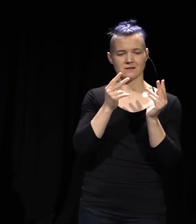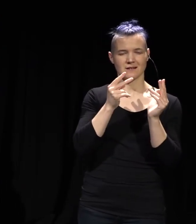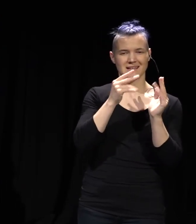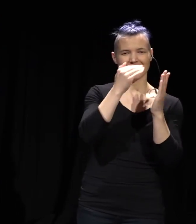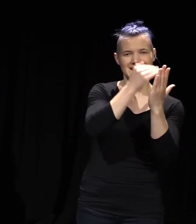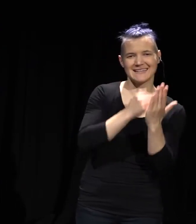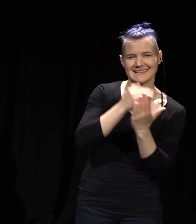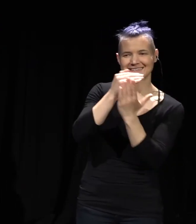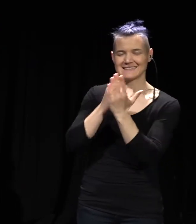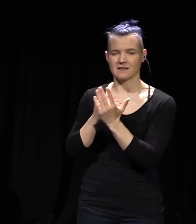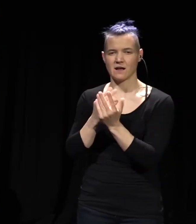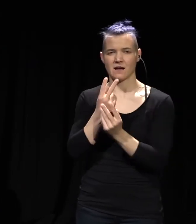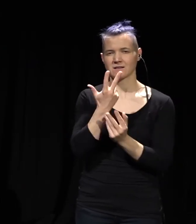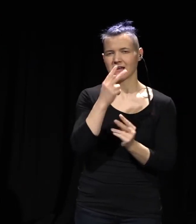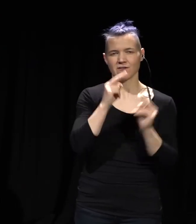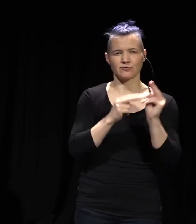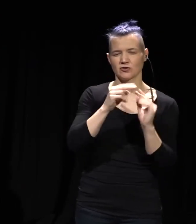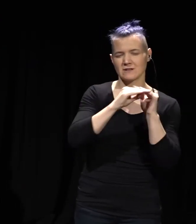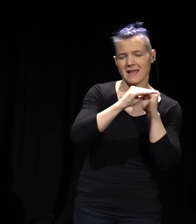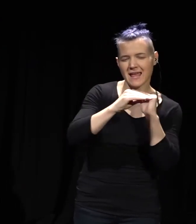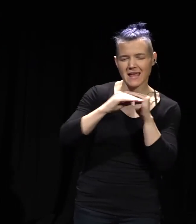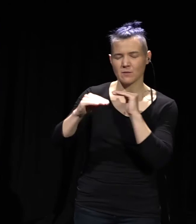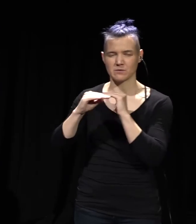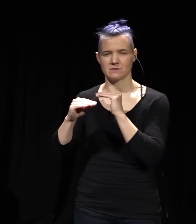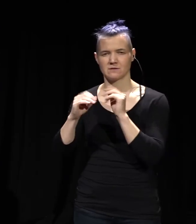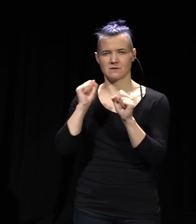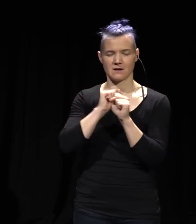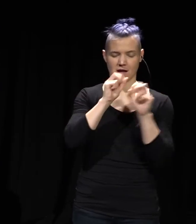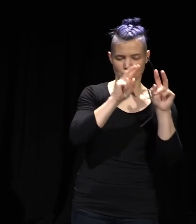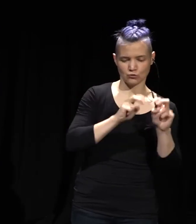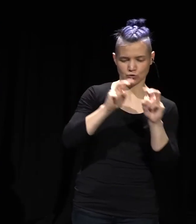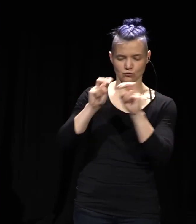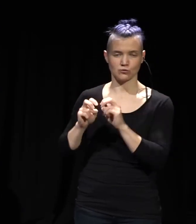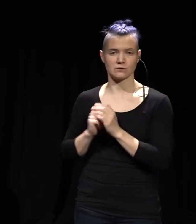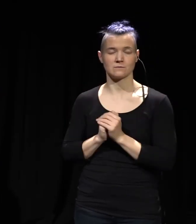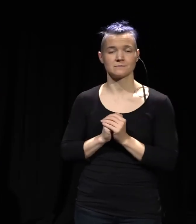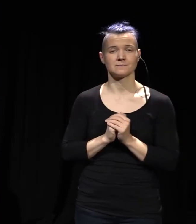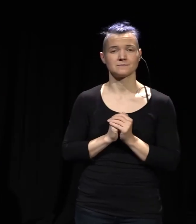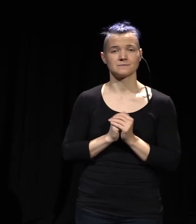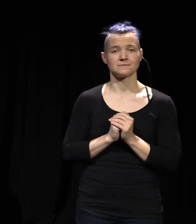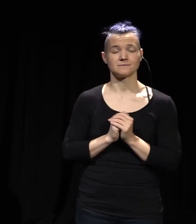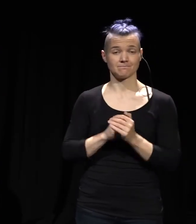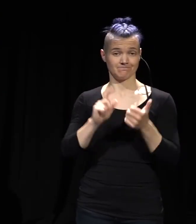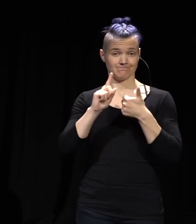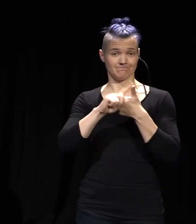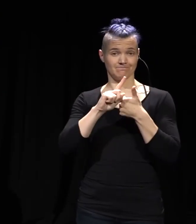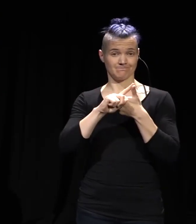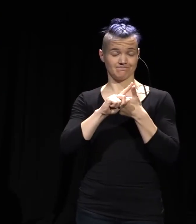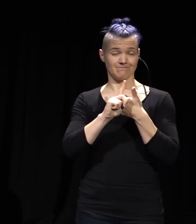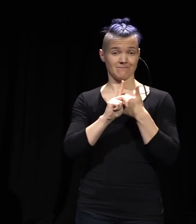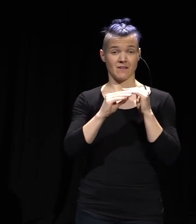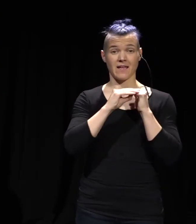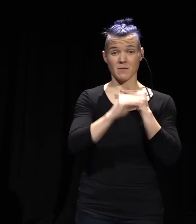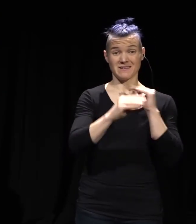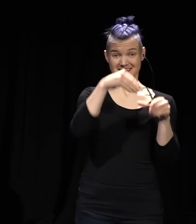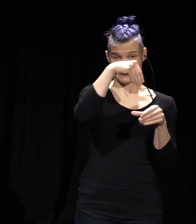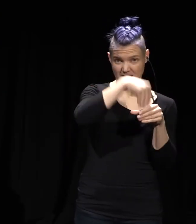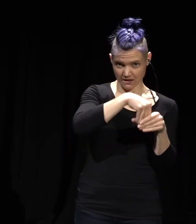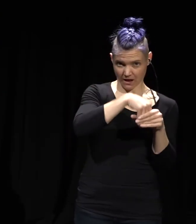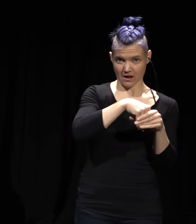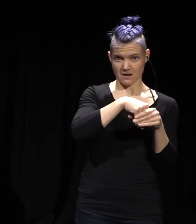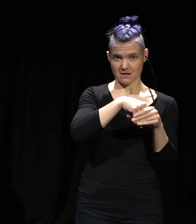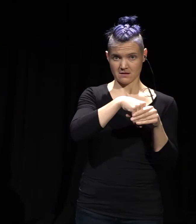verorten kann, nämlich auf einer inhaltlichen Ebene,